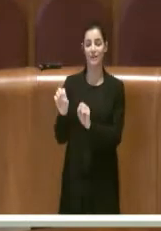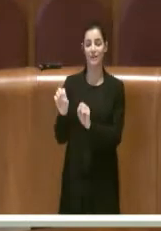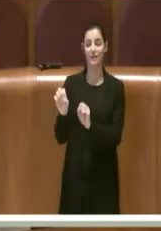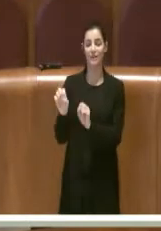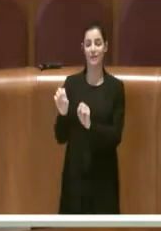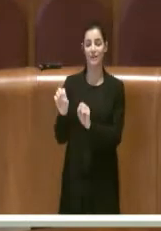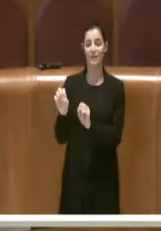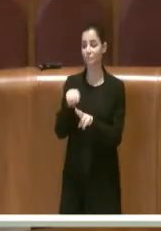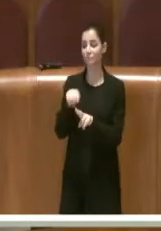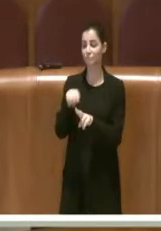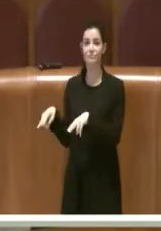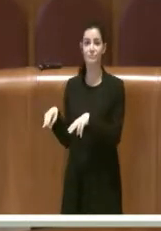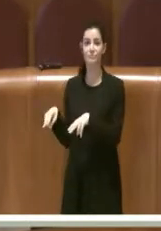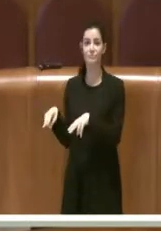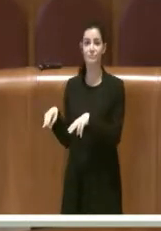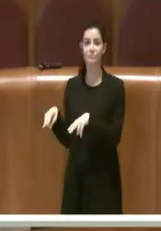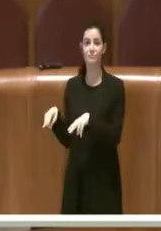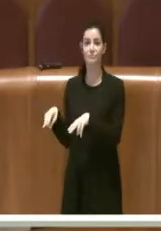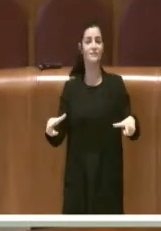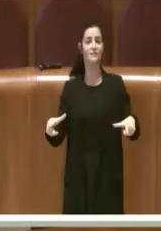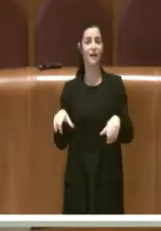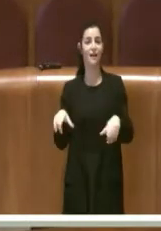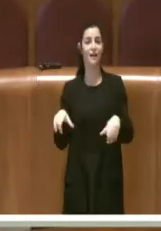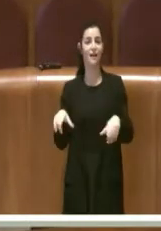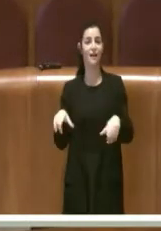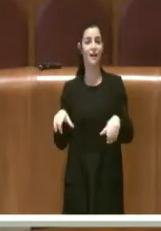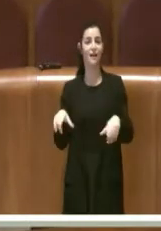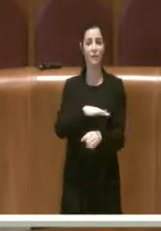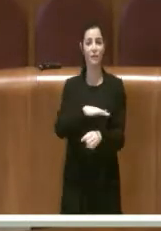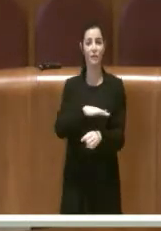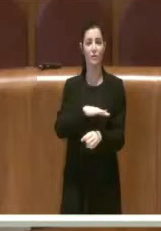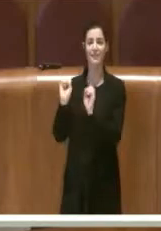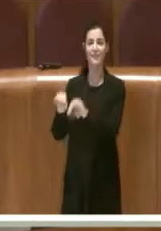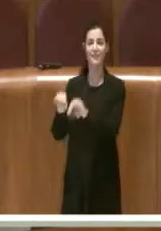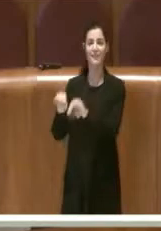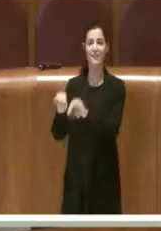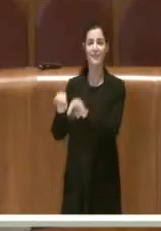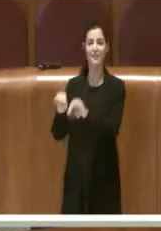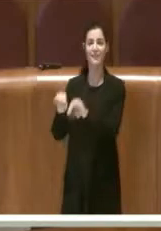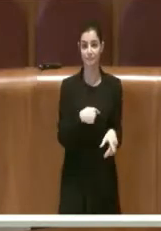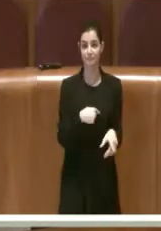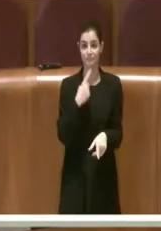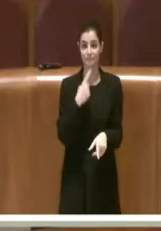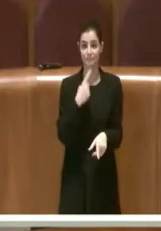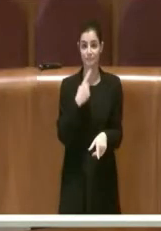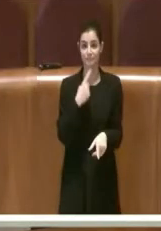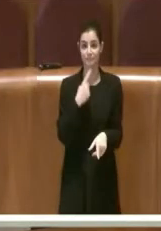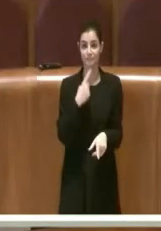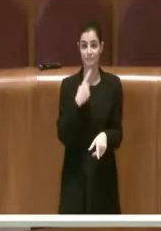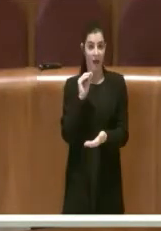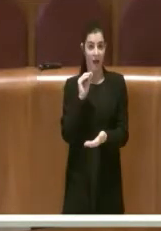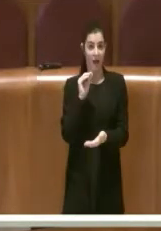che la città è piena di microdiscariche. Premesso, Presidente, che è un termine assolutamente